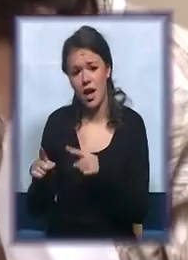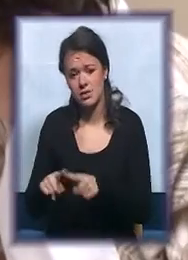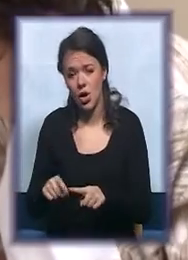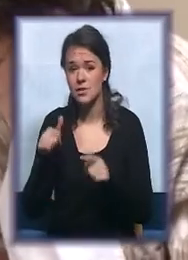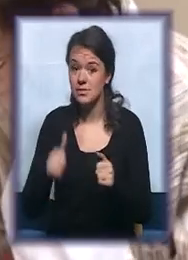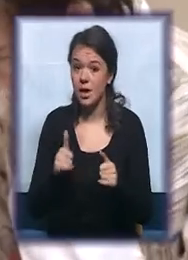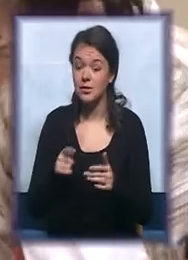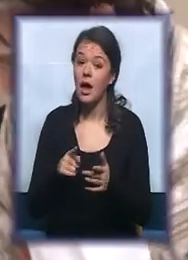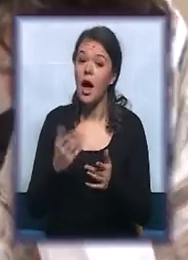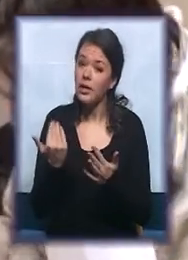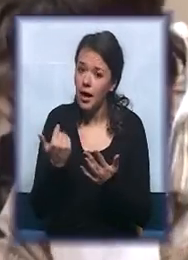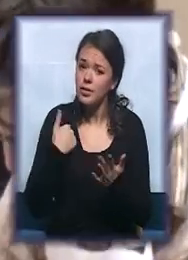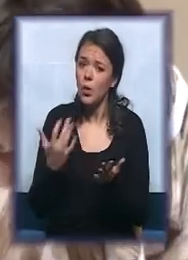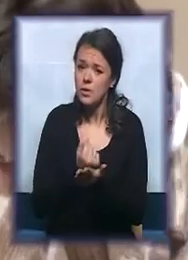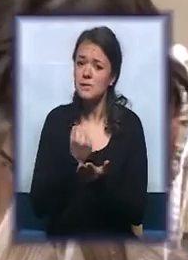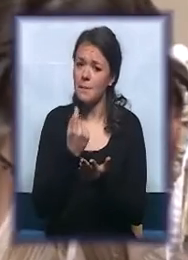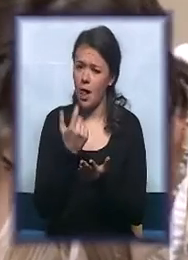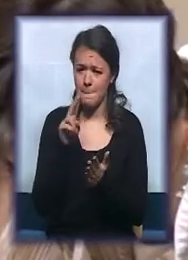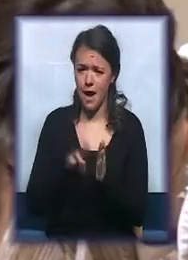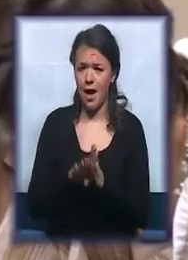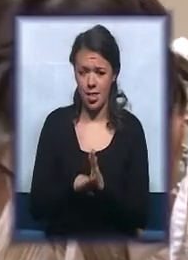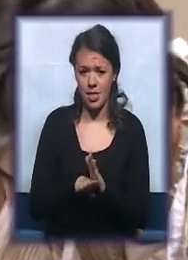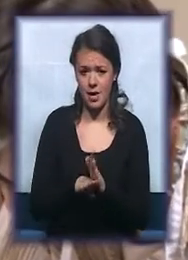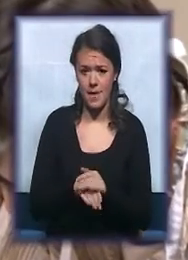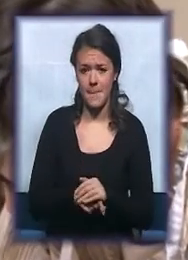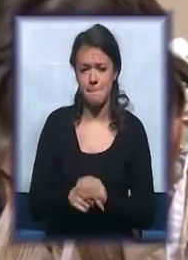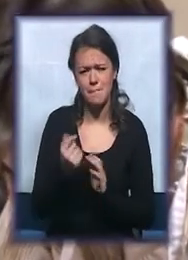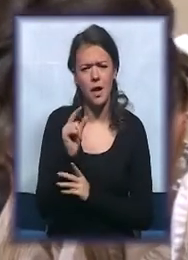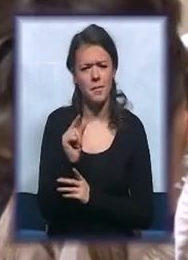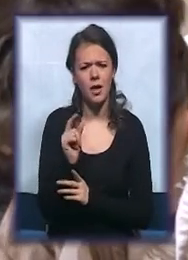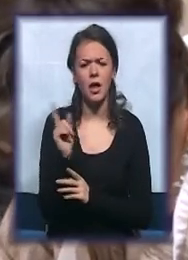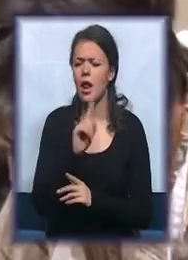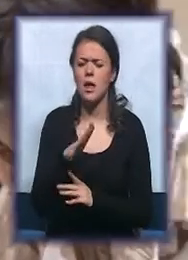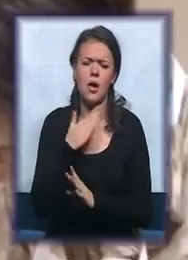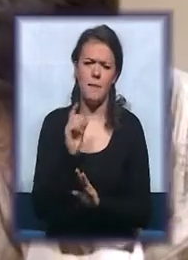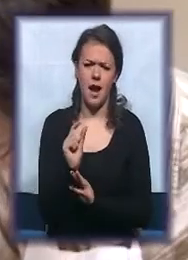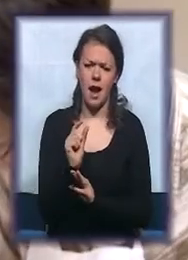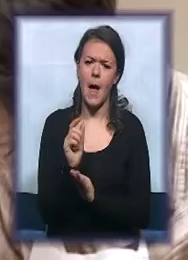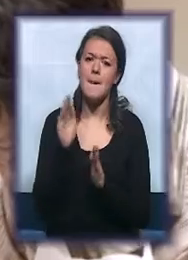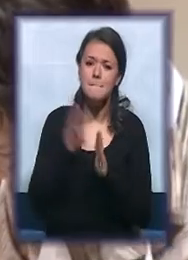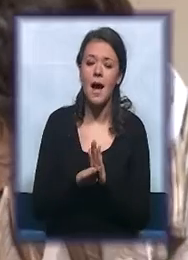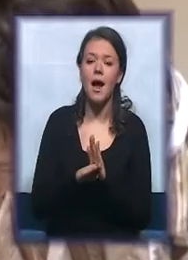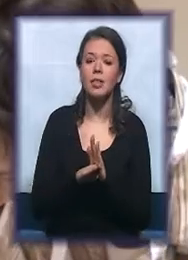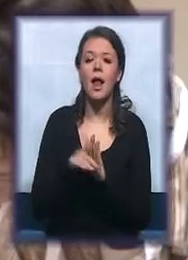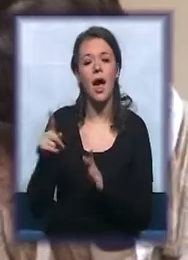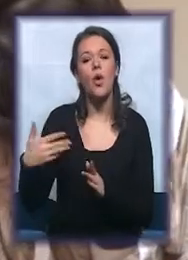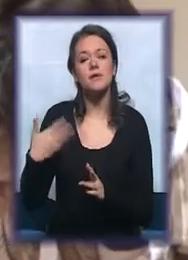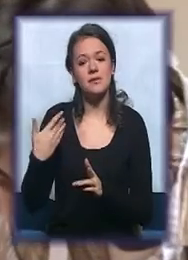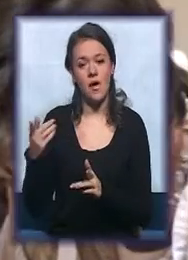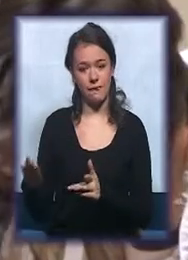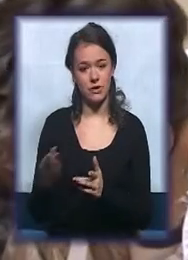napunjeno. Idemo dalje. Uzmi malo manje. Uzmi sad malo manje. Ne tako malo. Malo manje nego za ovčicu.